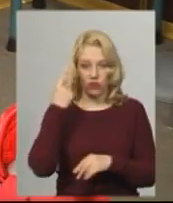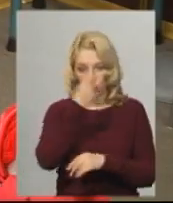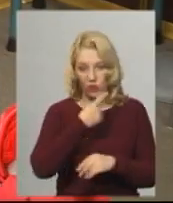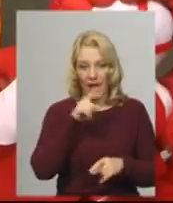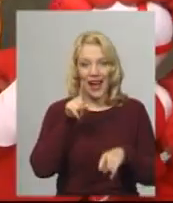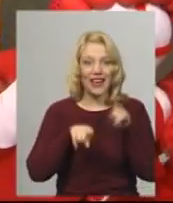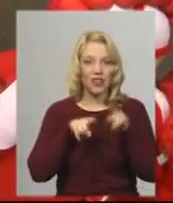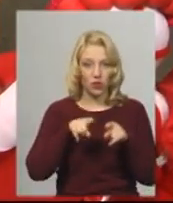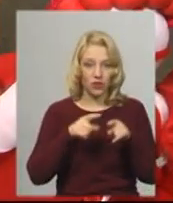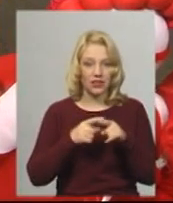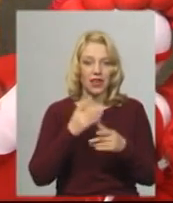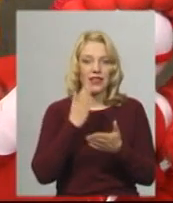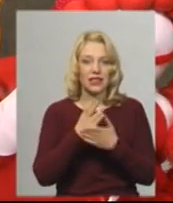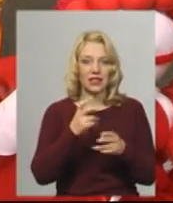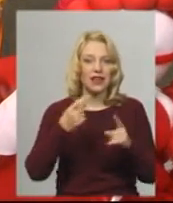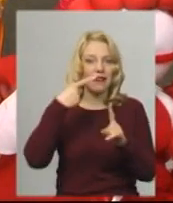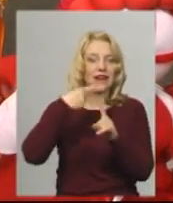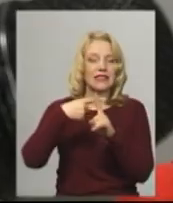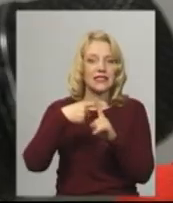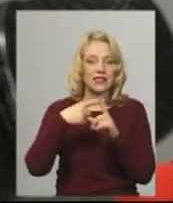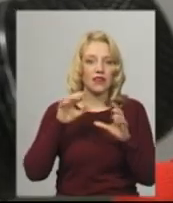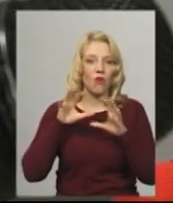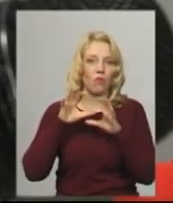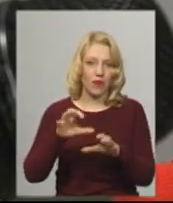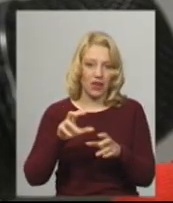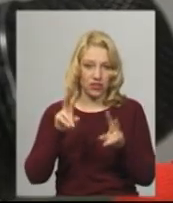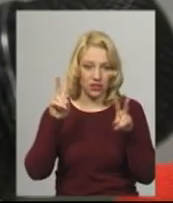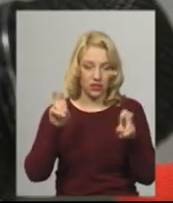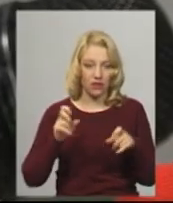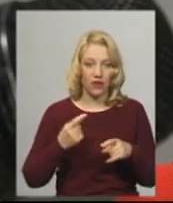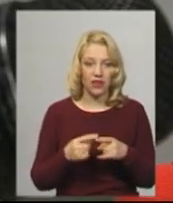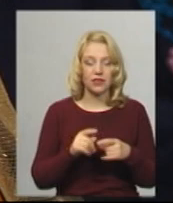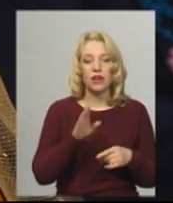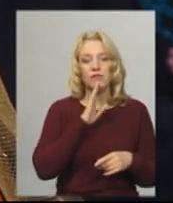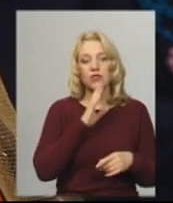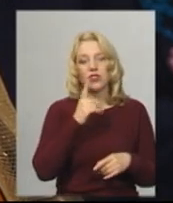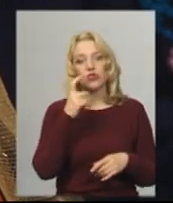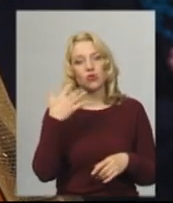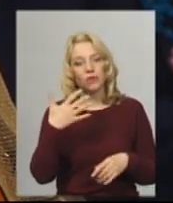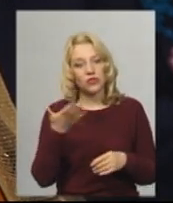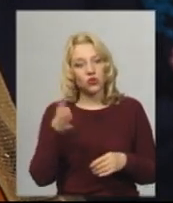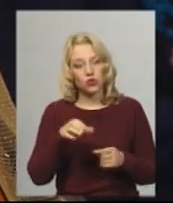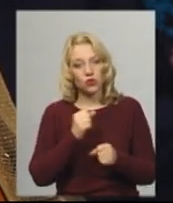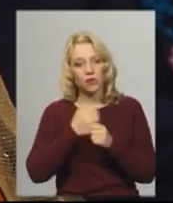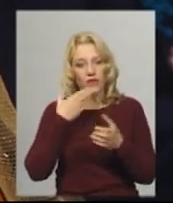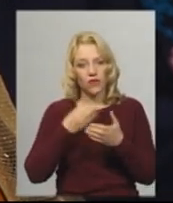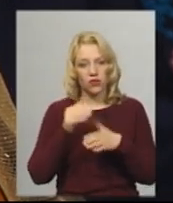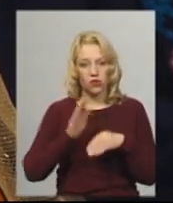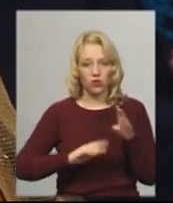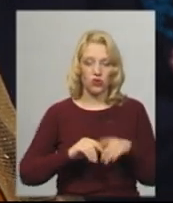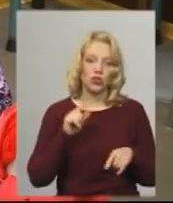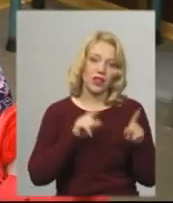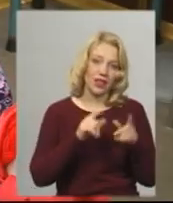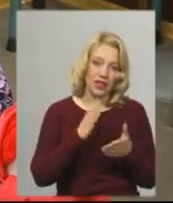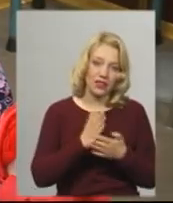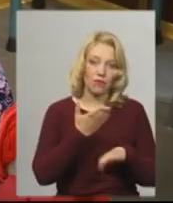обережні хрести. Оксана Буймістр проводить майстер-класи з лялькарства. Жінка більше 500 виробів зробила власноруч, з яких декілька є в Польщі